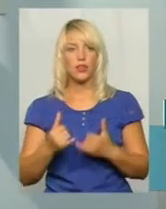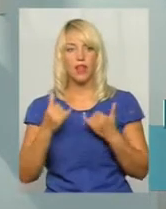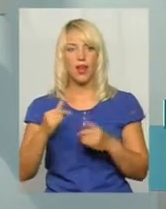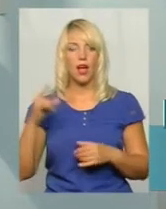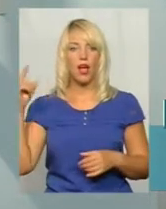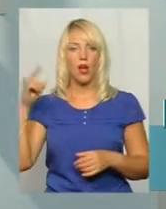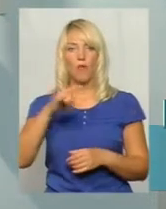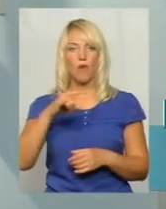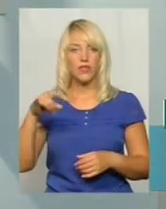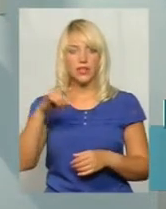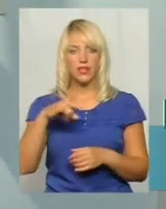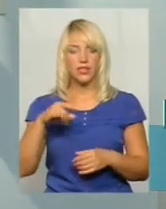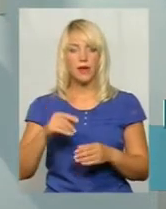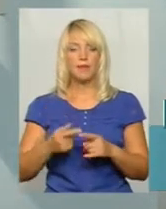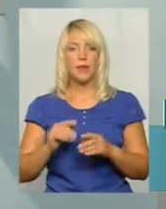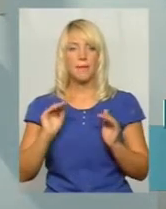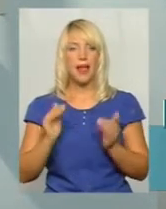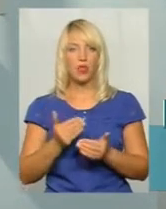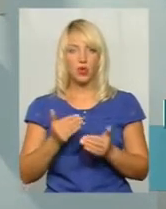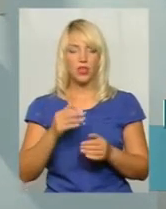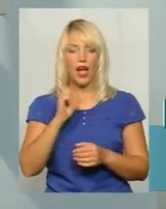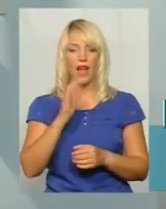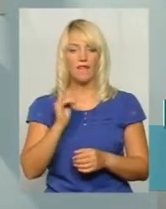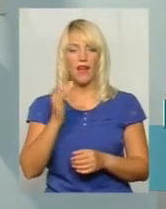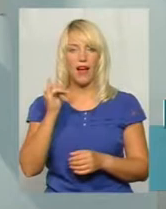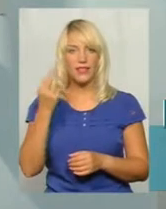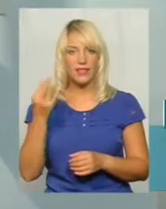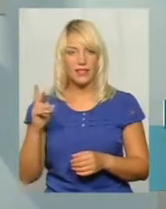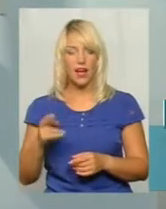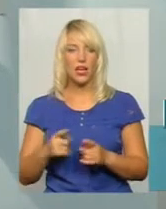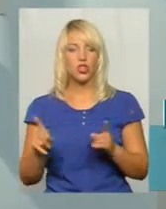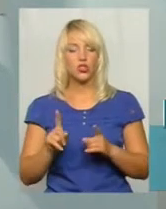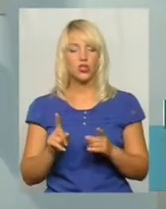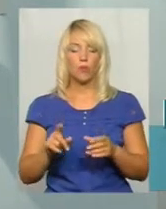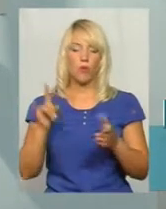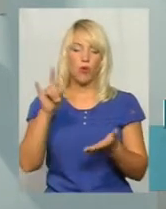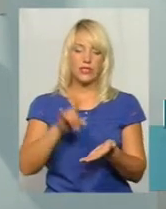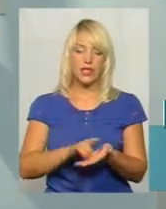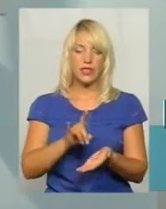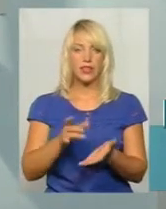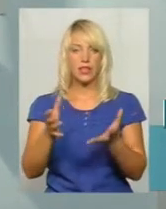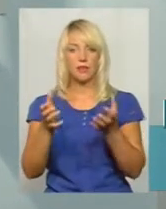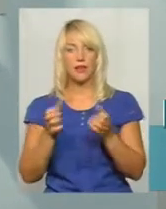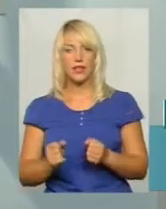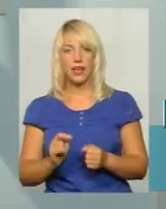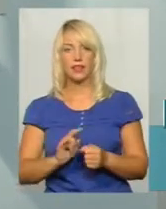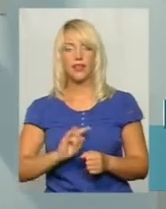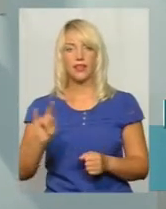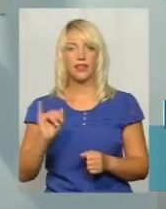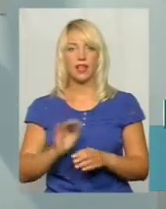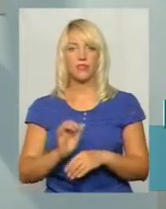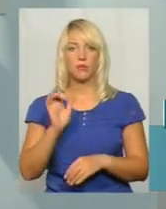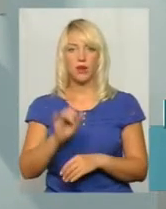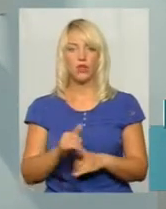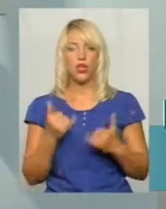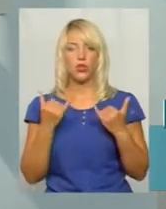суден малої авіації сьогодні, щоб посадити і прийняти літак і відправити, сьогодні